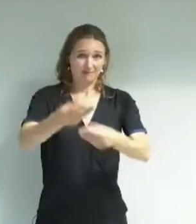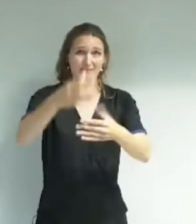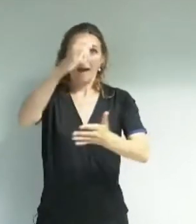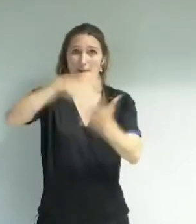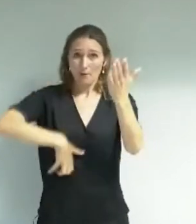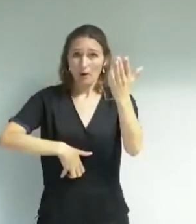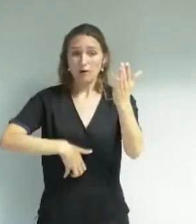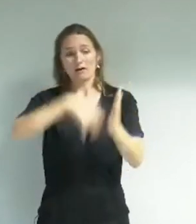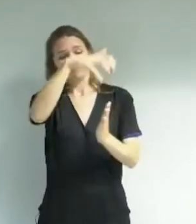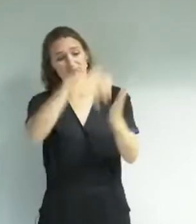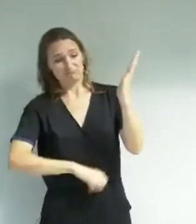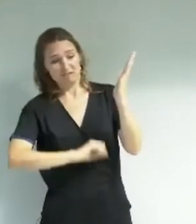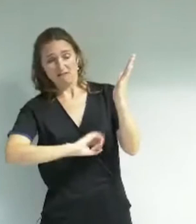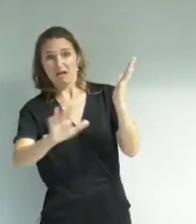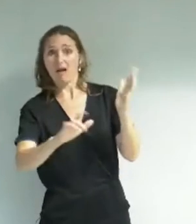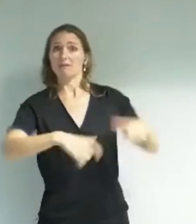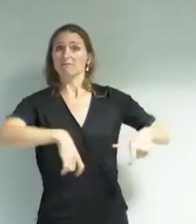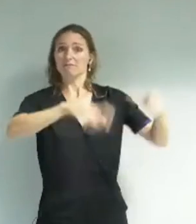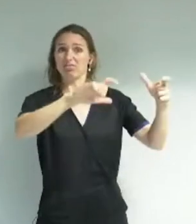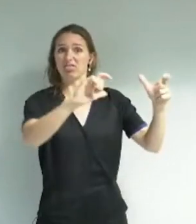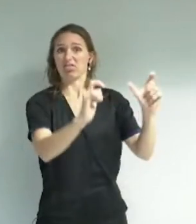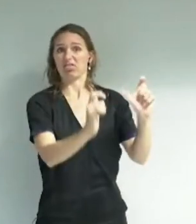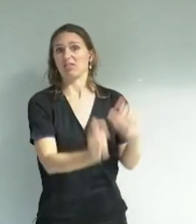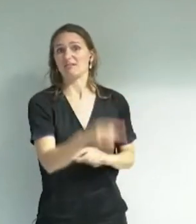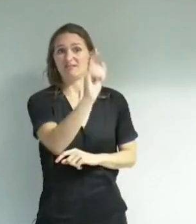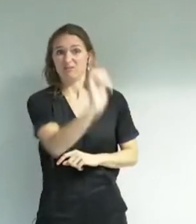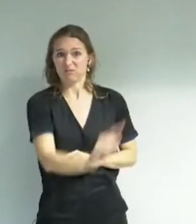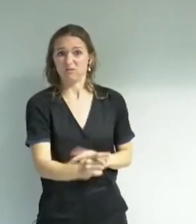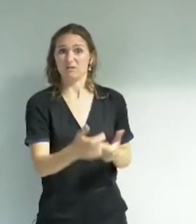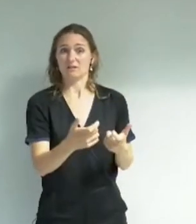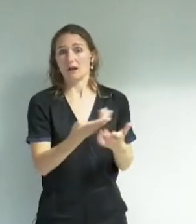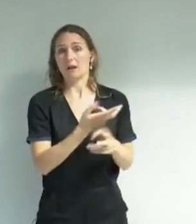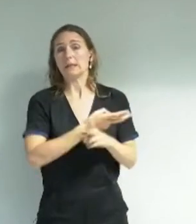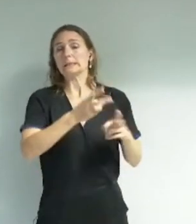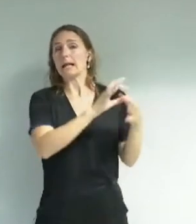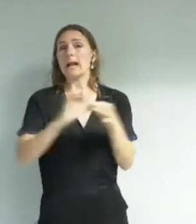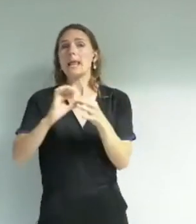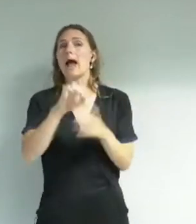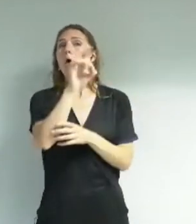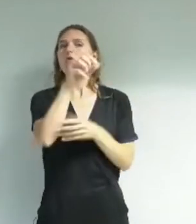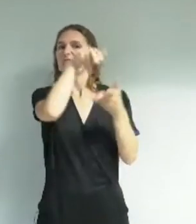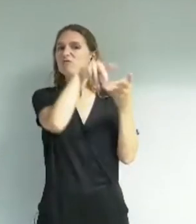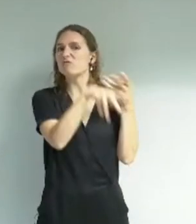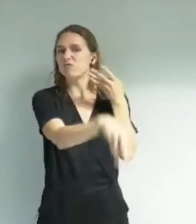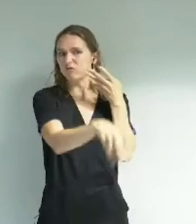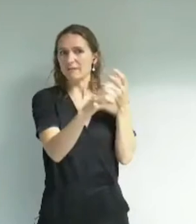décrépitude de l'édifice, en particulier les dangers des infiltrations d'eau qui sont catastrophiques. Le document